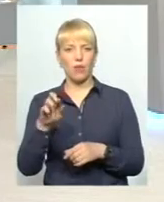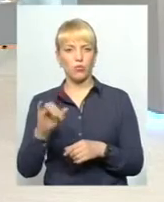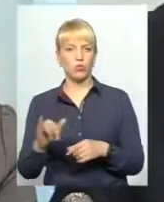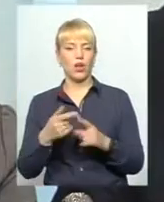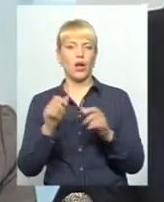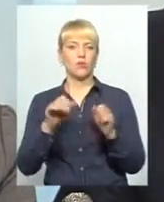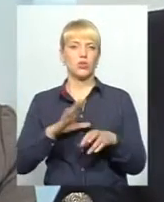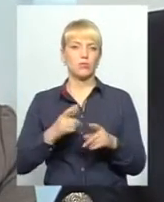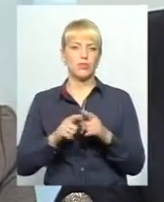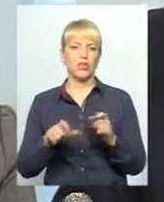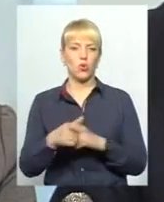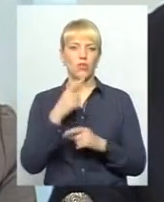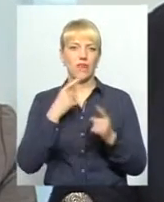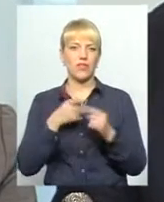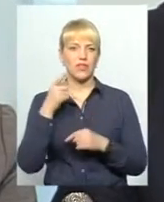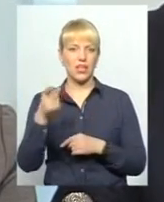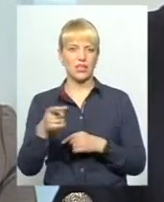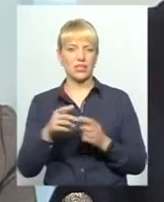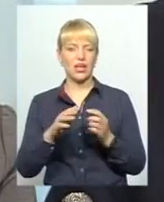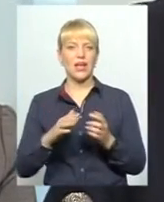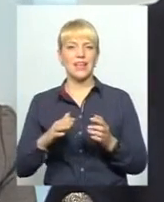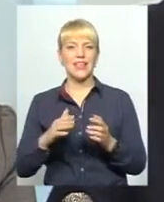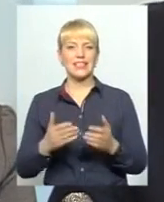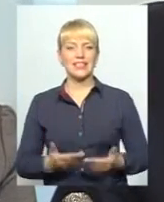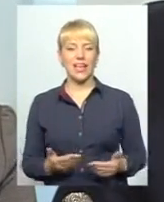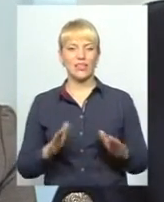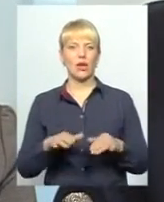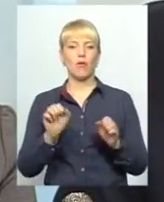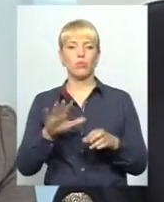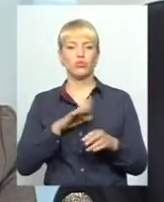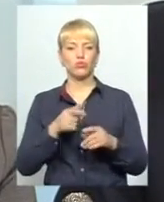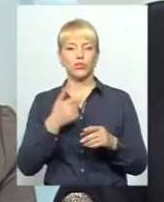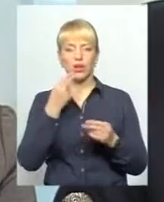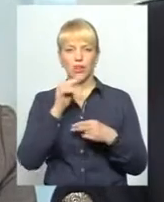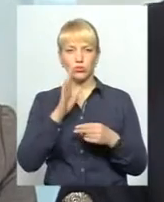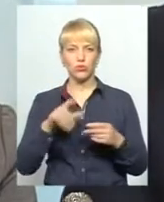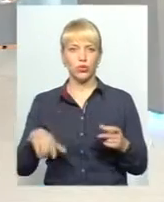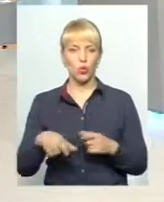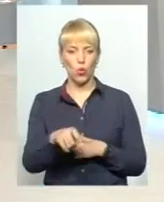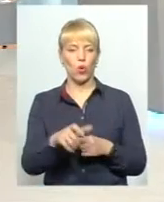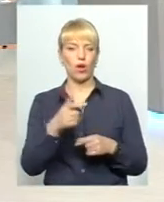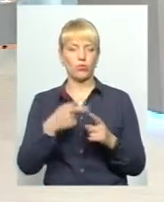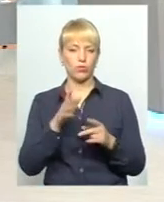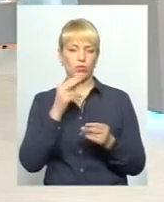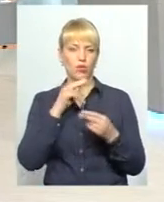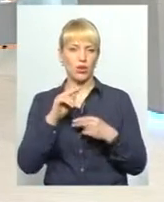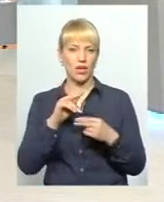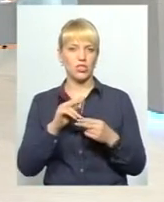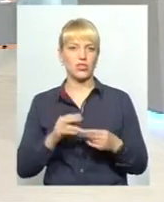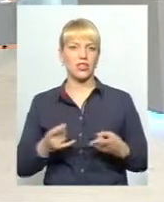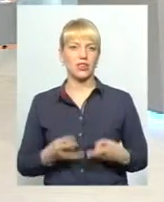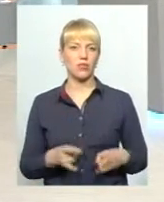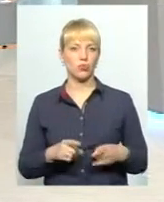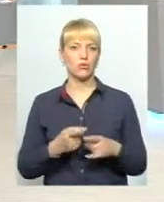найвіддаленніший населений пункт. Якщо там буде якісна дорога, то в цьому селі покращиться демографія. Тобто, що ми вирішуємо? Власне,